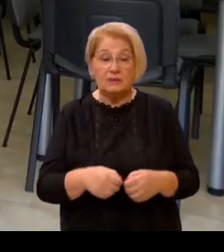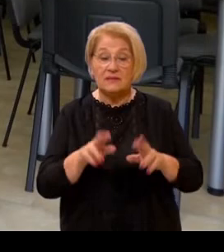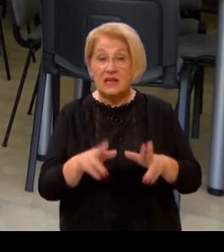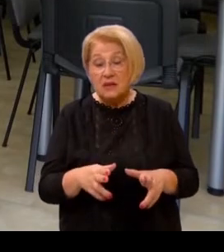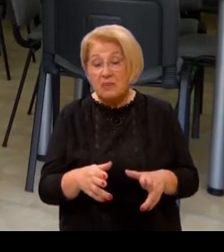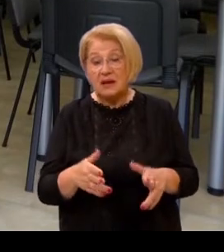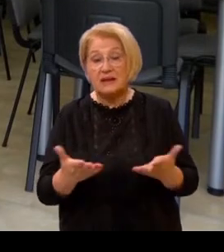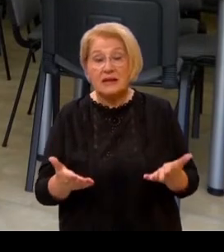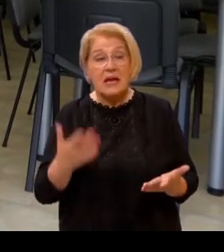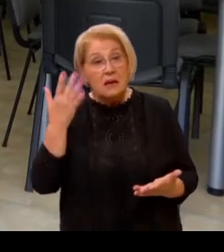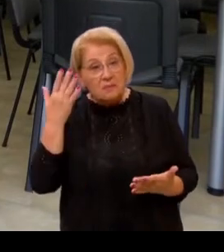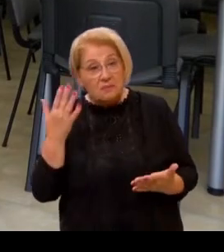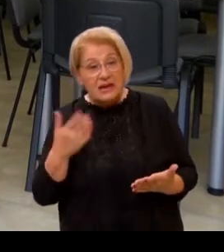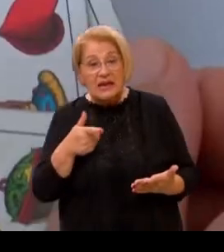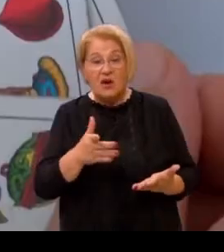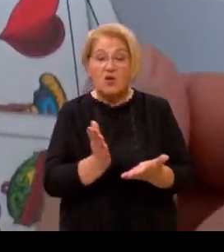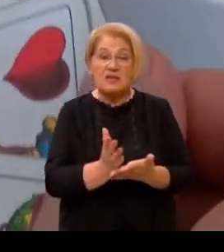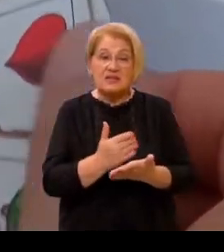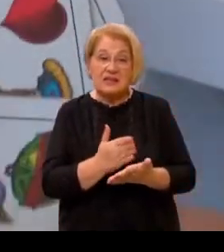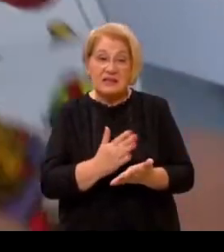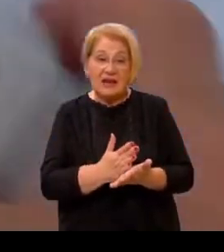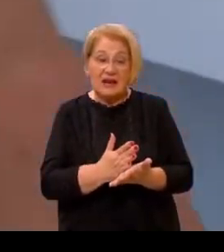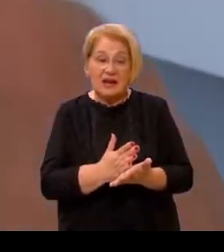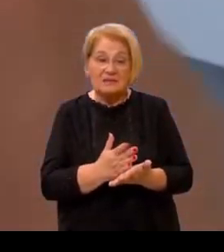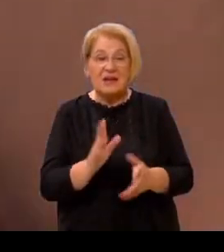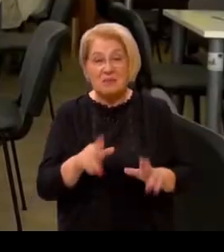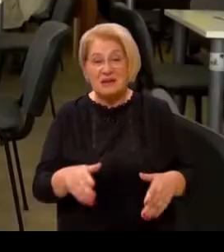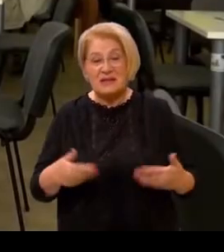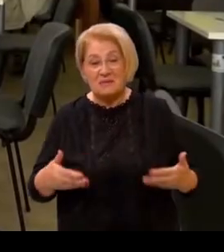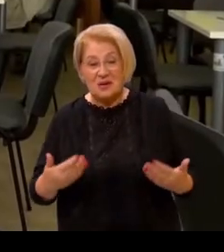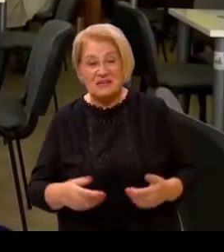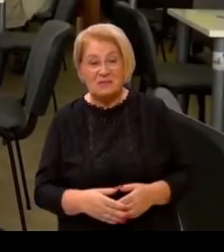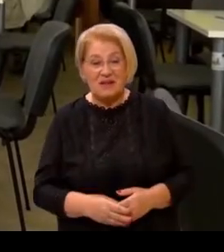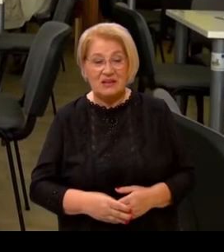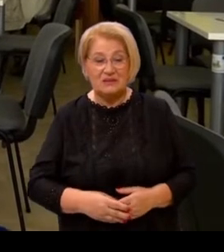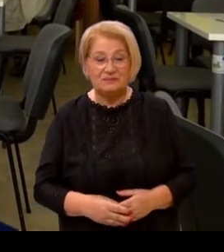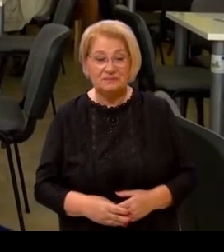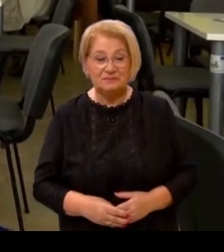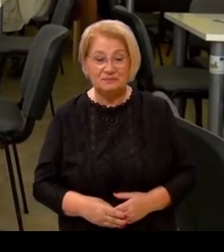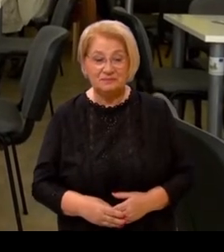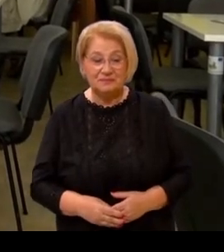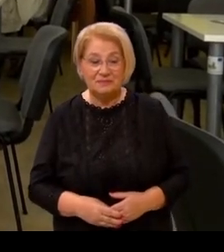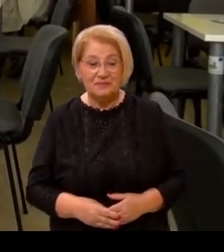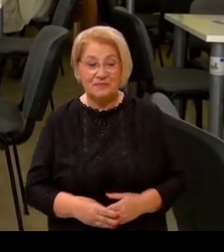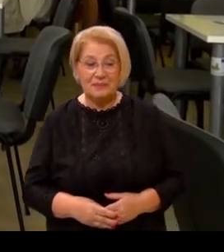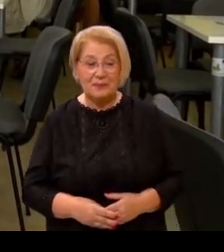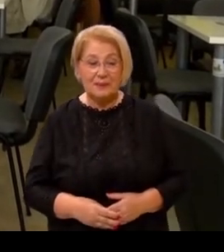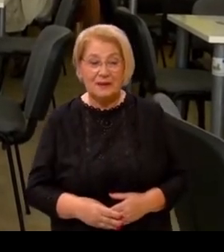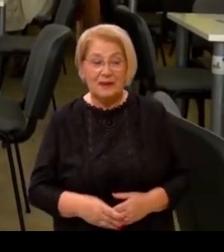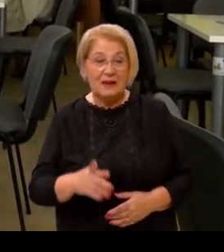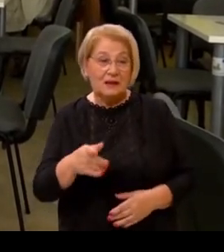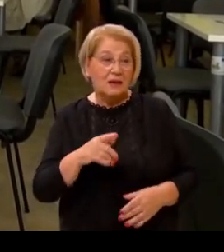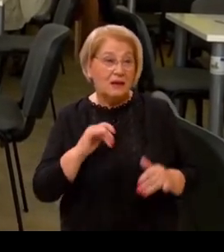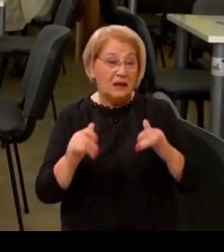Ipak, egzistencijalne brige ovdje se dijele uz razbi brigu. Fušari se, ono, malo vam, malo tamo ide se na te,